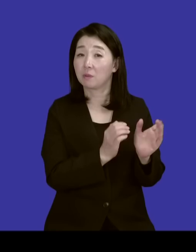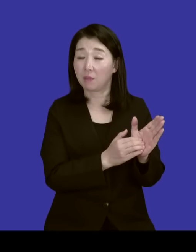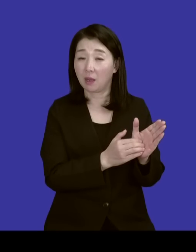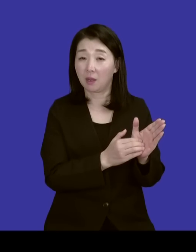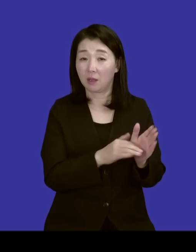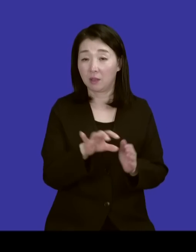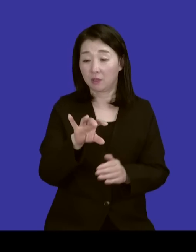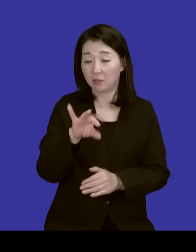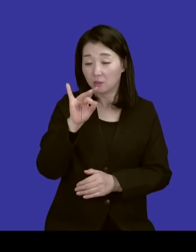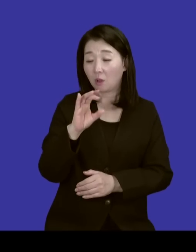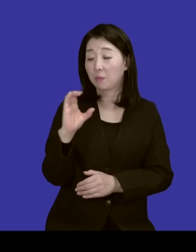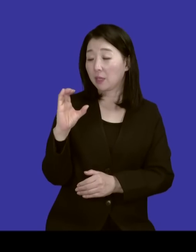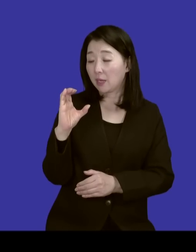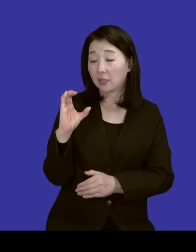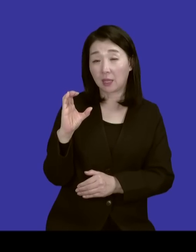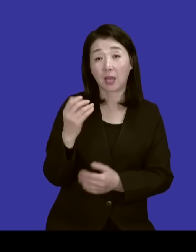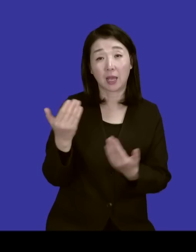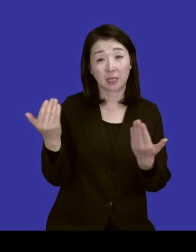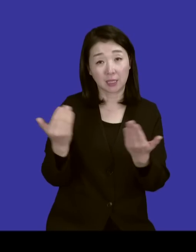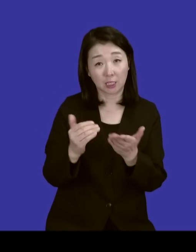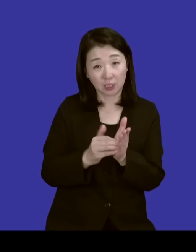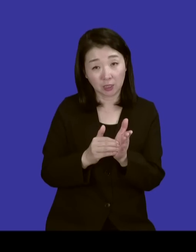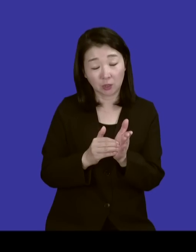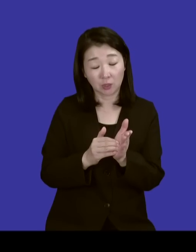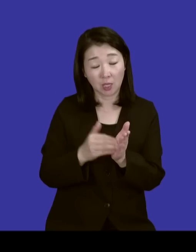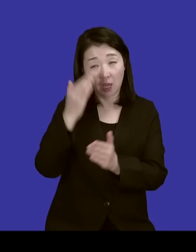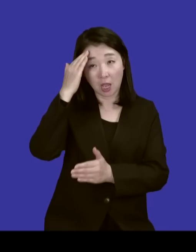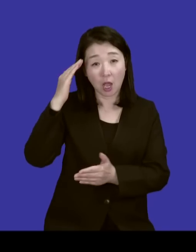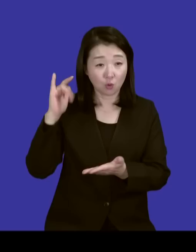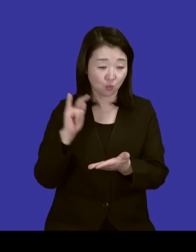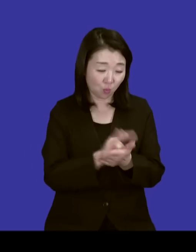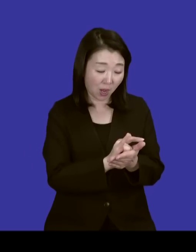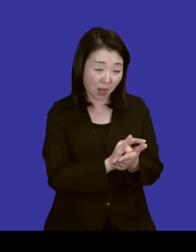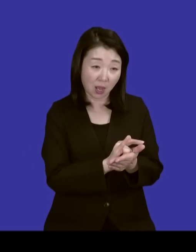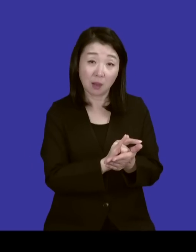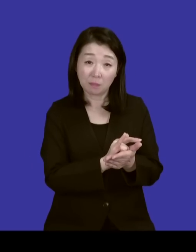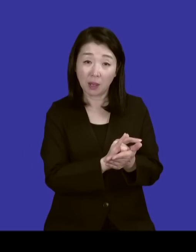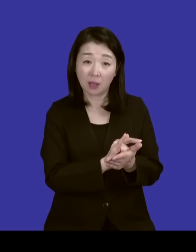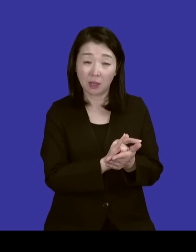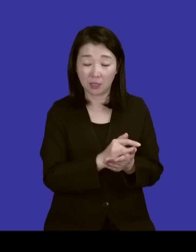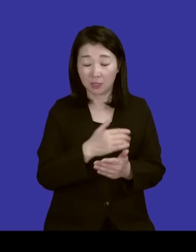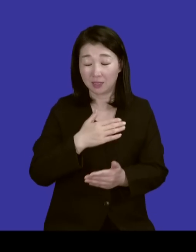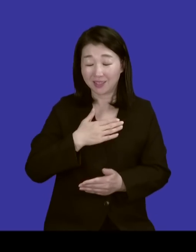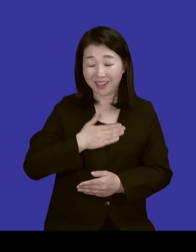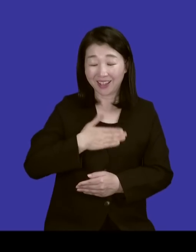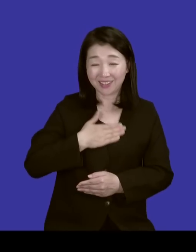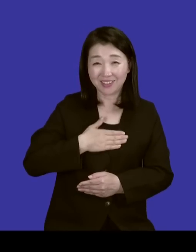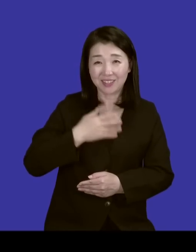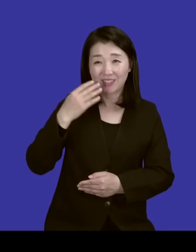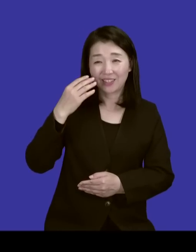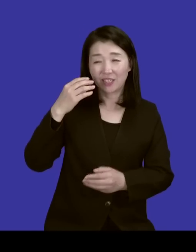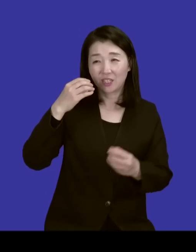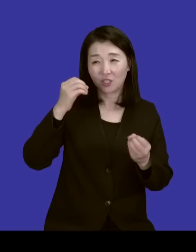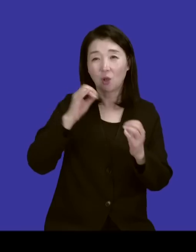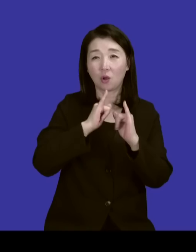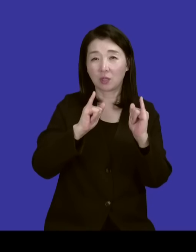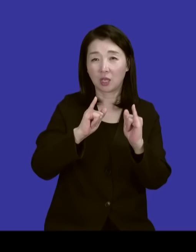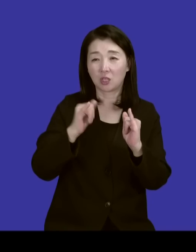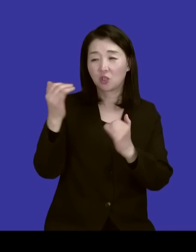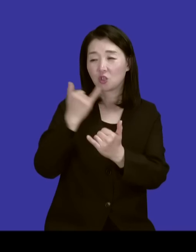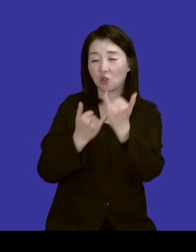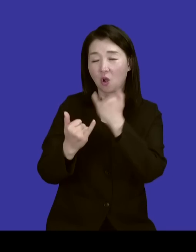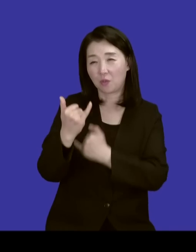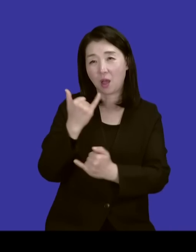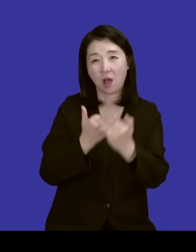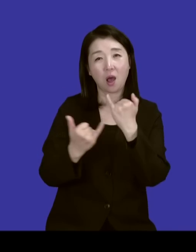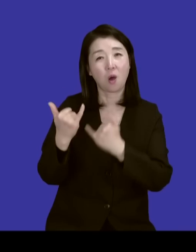캐나다에서 사역을 마치고 한국에 오자마자 제가 알만한 연예인분이 전화가 오셔가지고 본인이